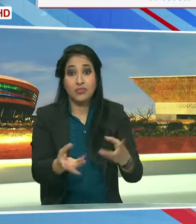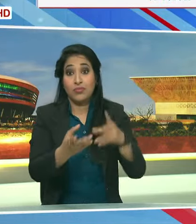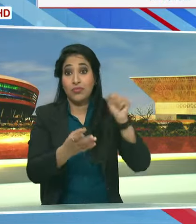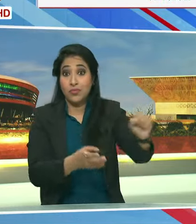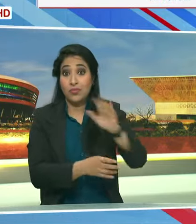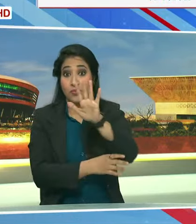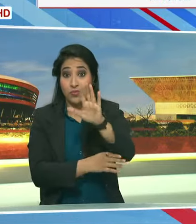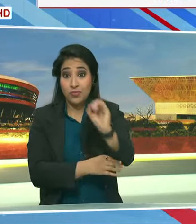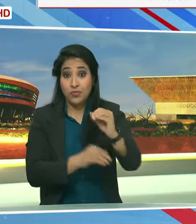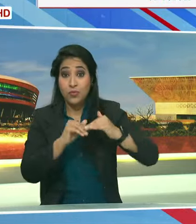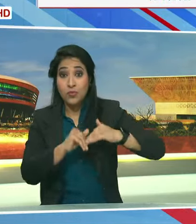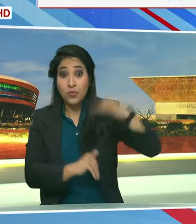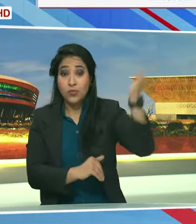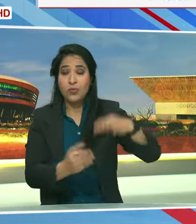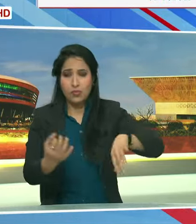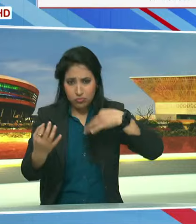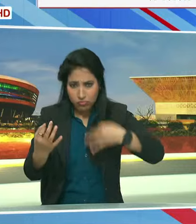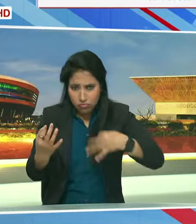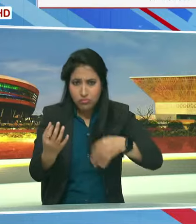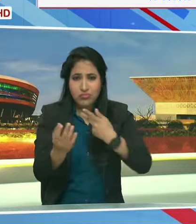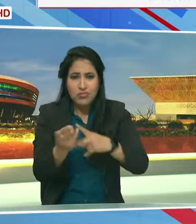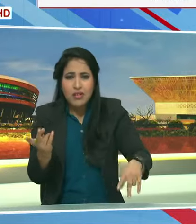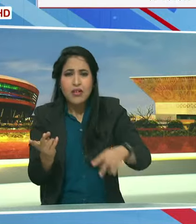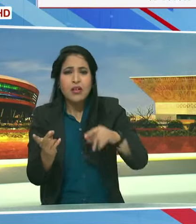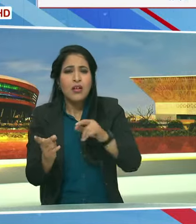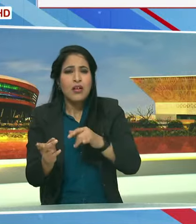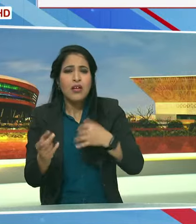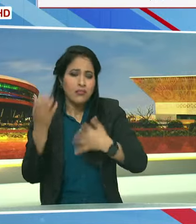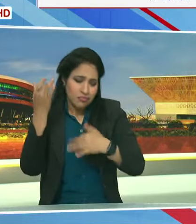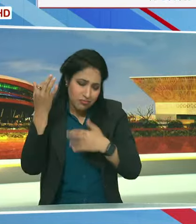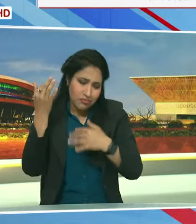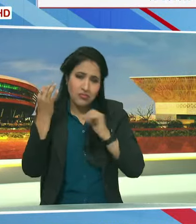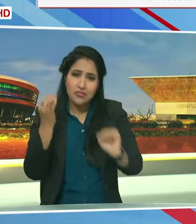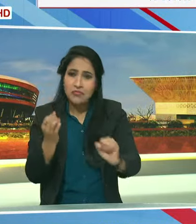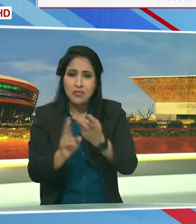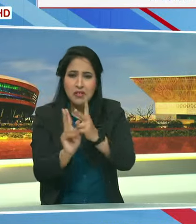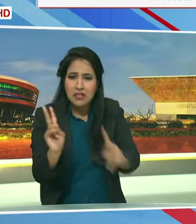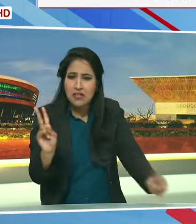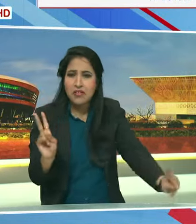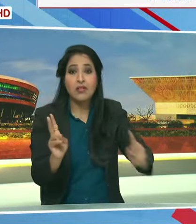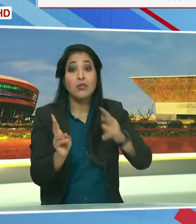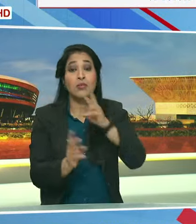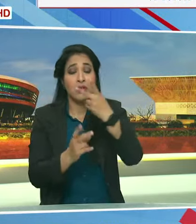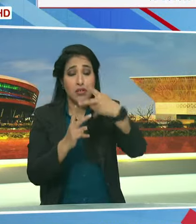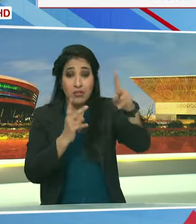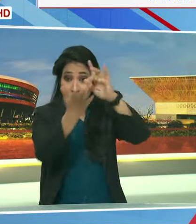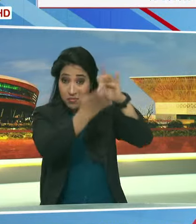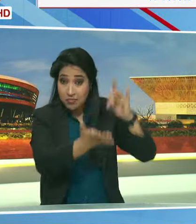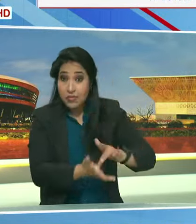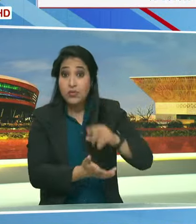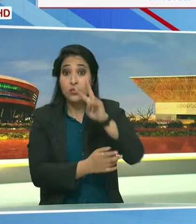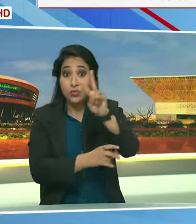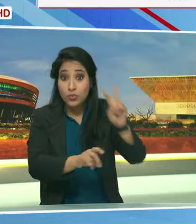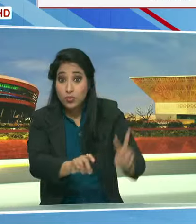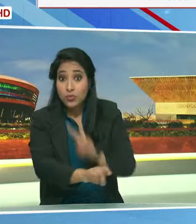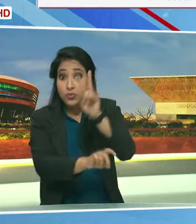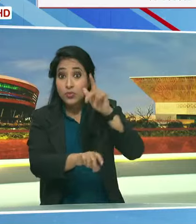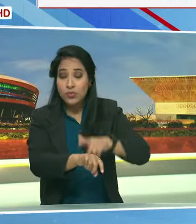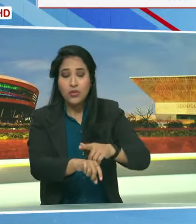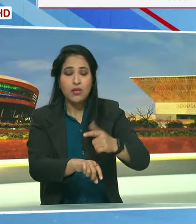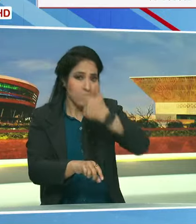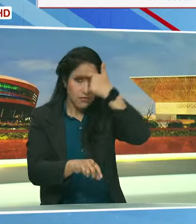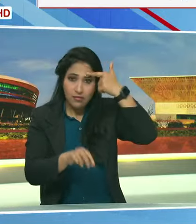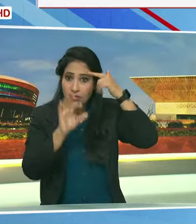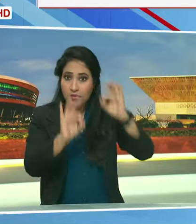मनोरम वाद्य यंत्र विभिन राजियों से लगबग दो घंटे तक इस शुभ